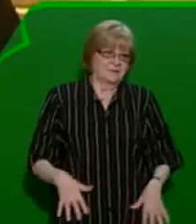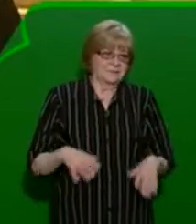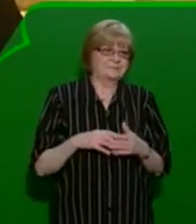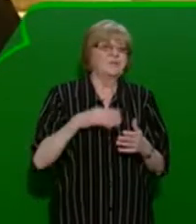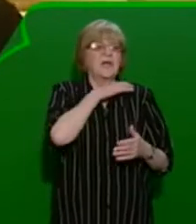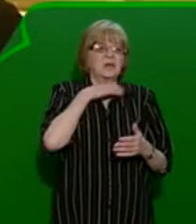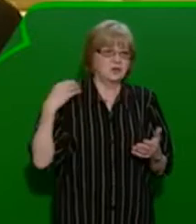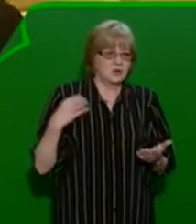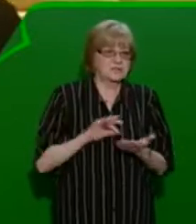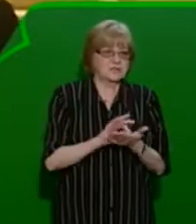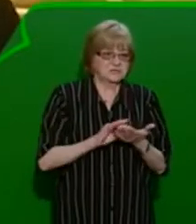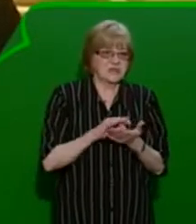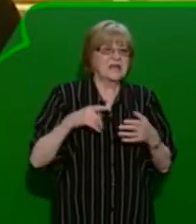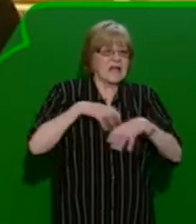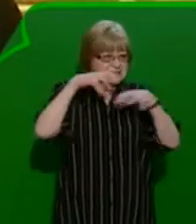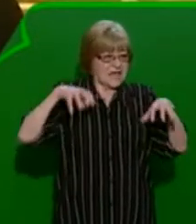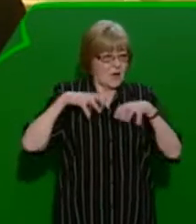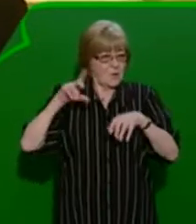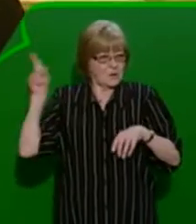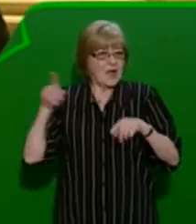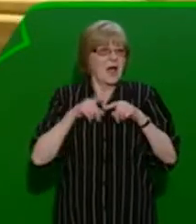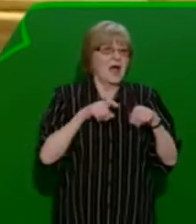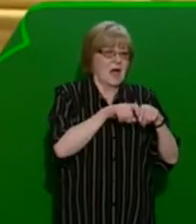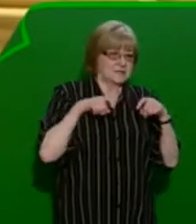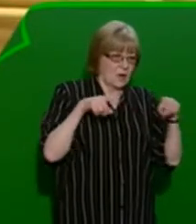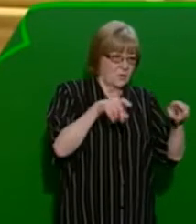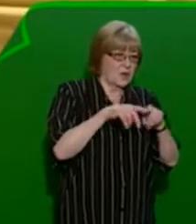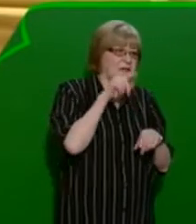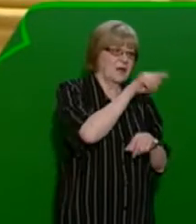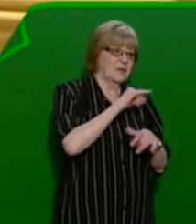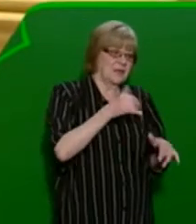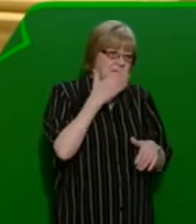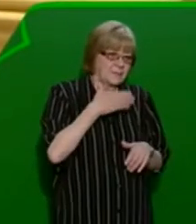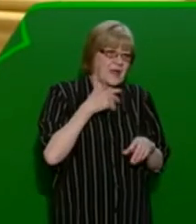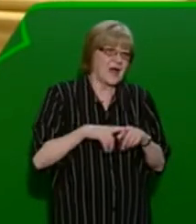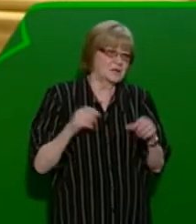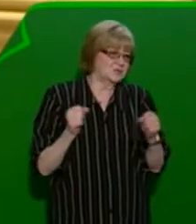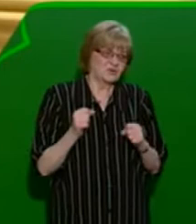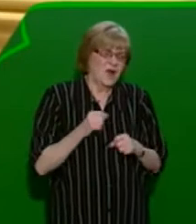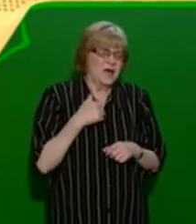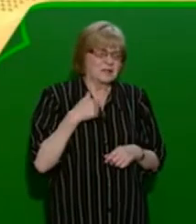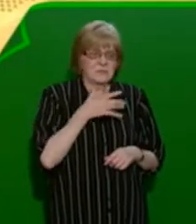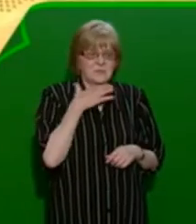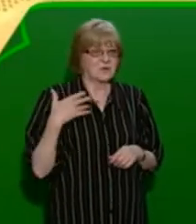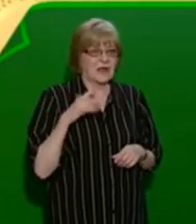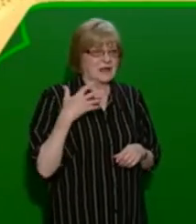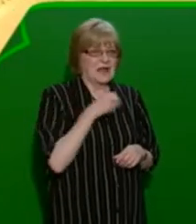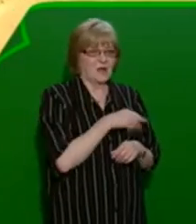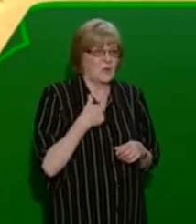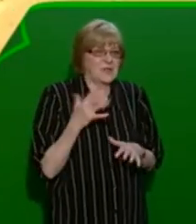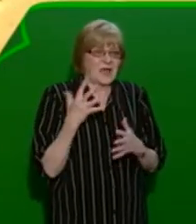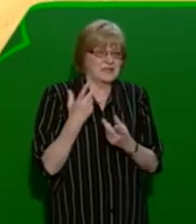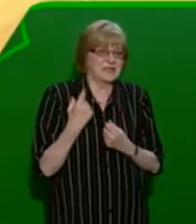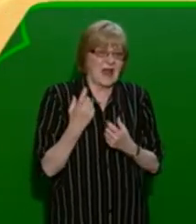Prostě času jsem trávil v sauně a tady bazénku, takže tady vlastně teplá studená, samozře nechodil, protože to mě